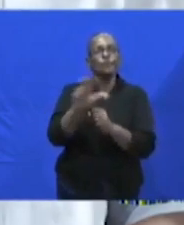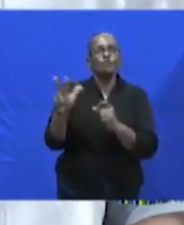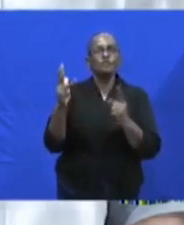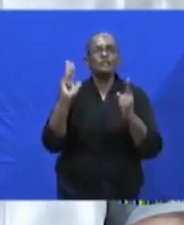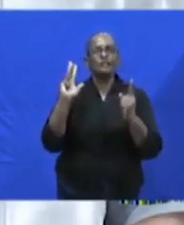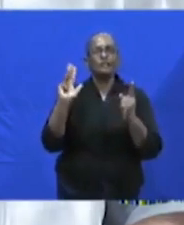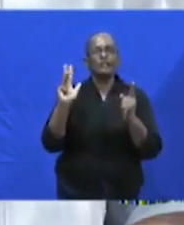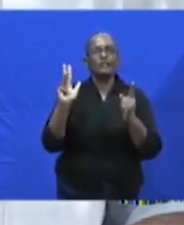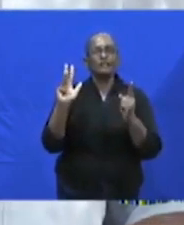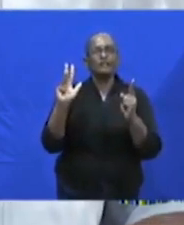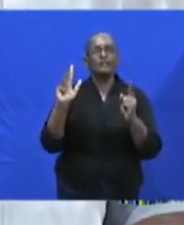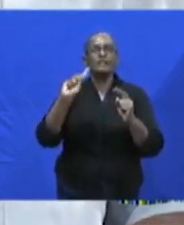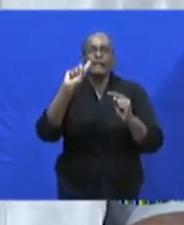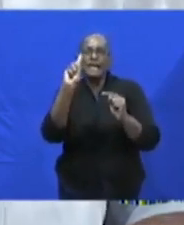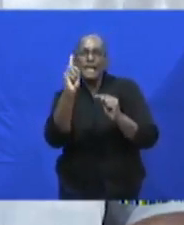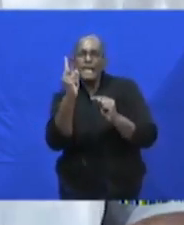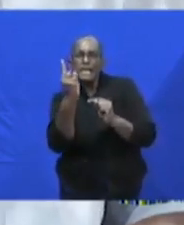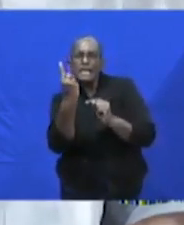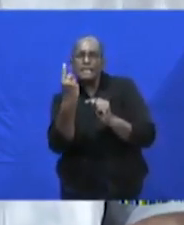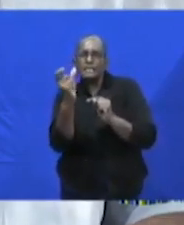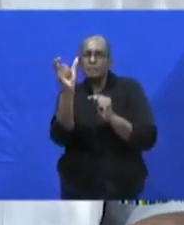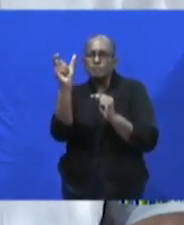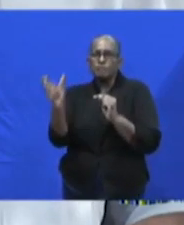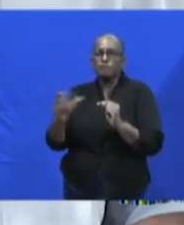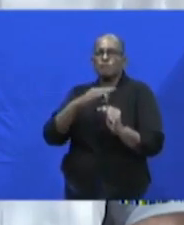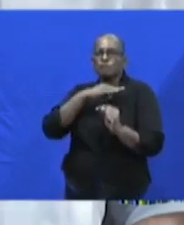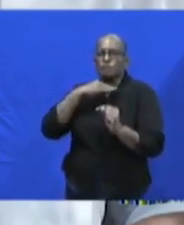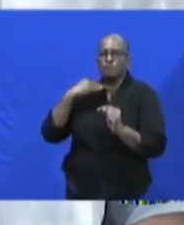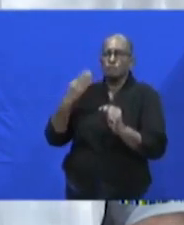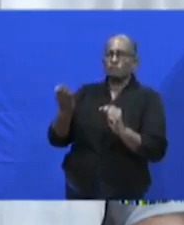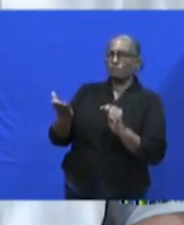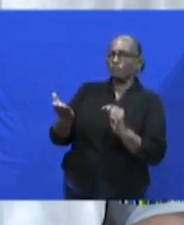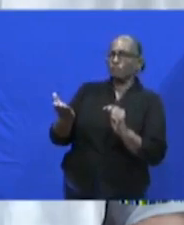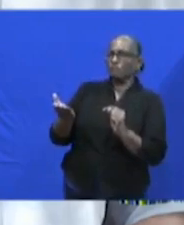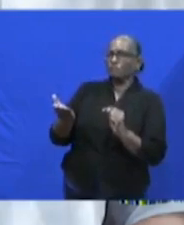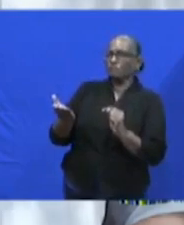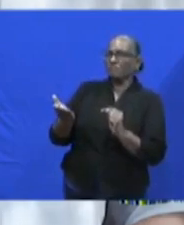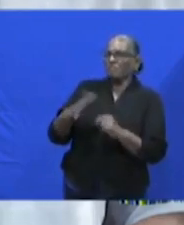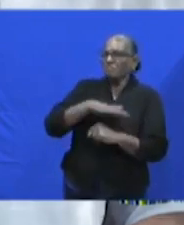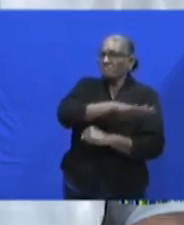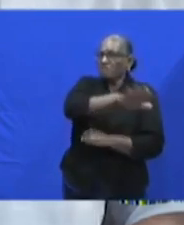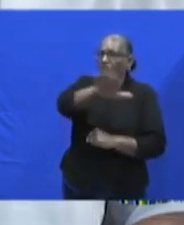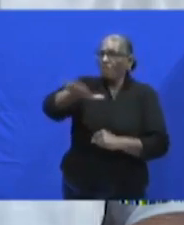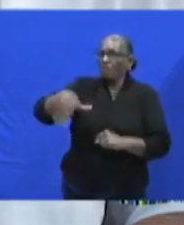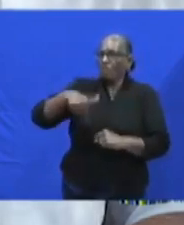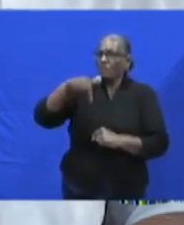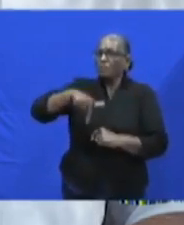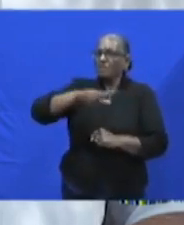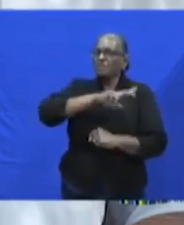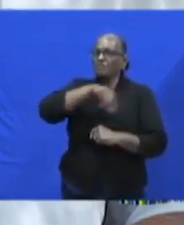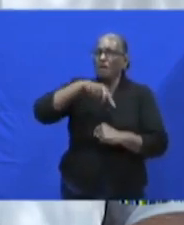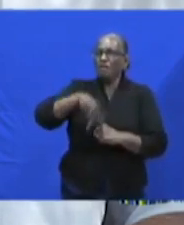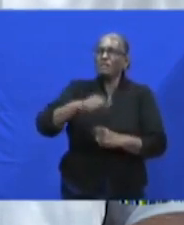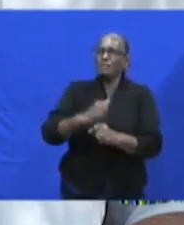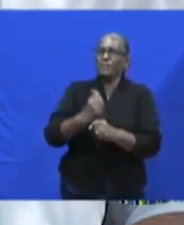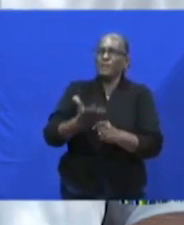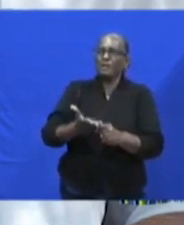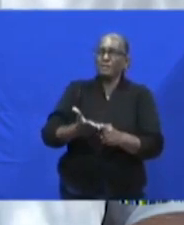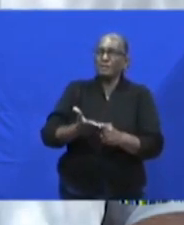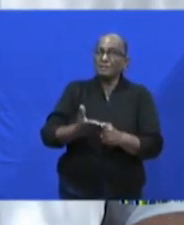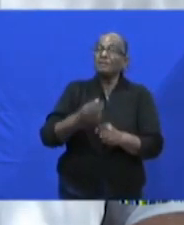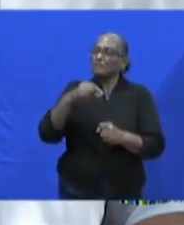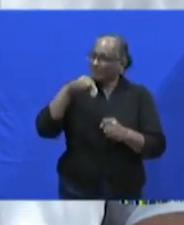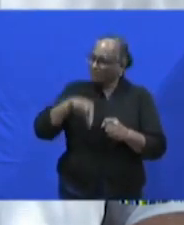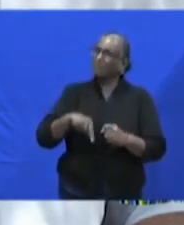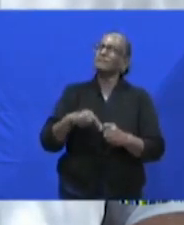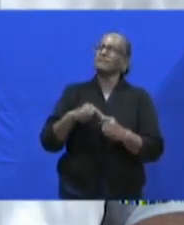het eerste dodelijk slachtoffer op ons grondgebied heeft gemaakt. Via deze